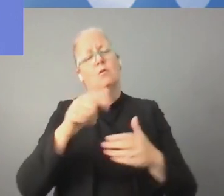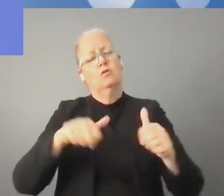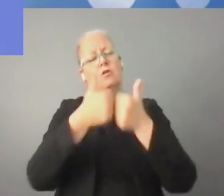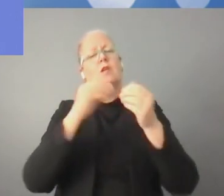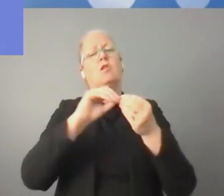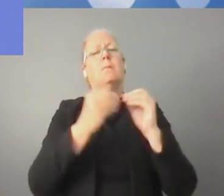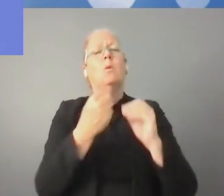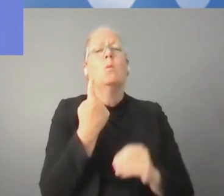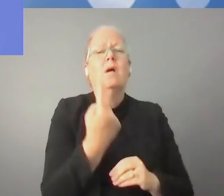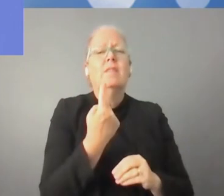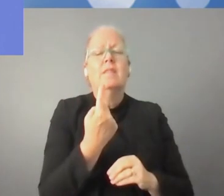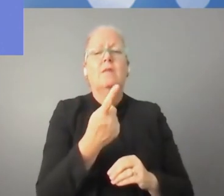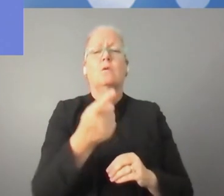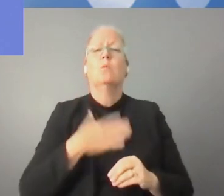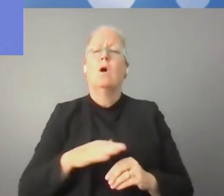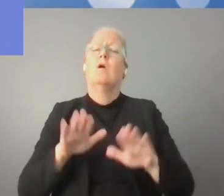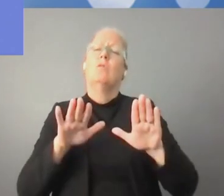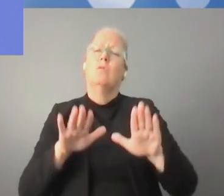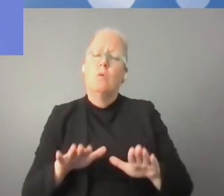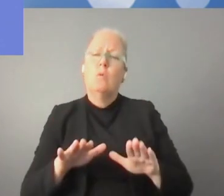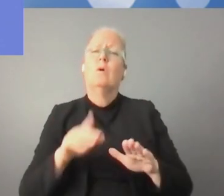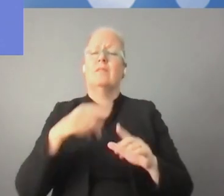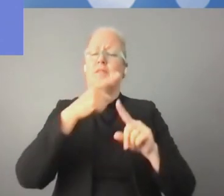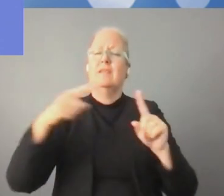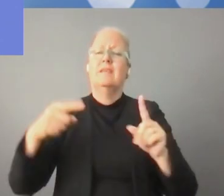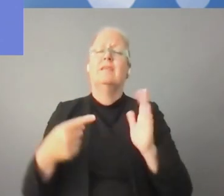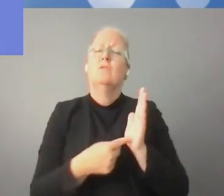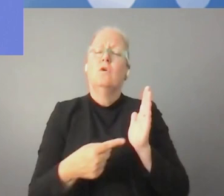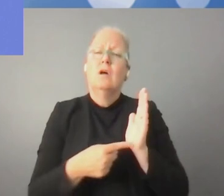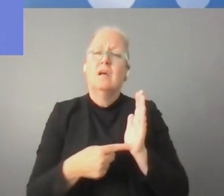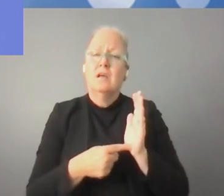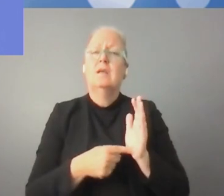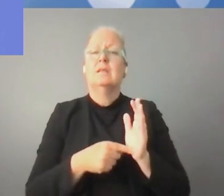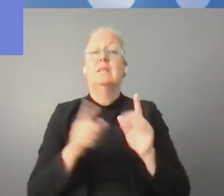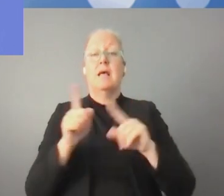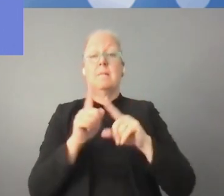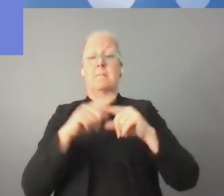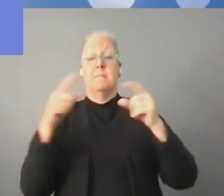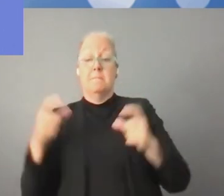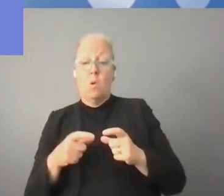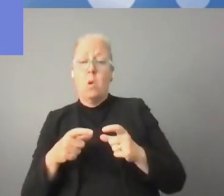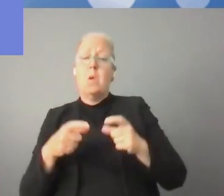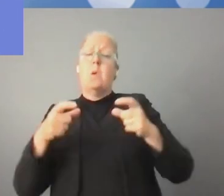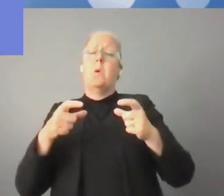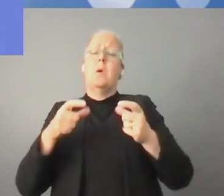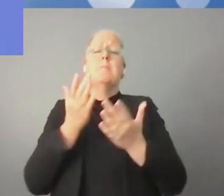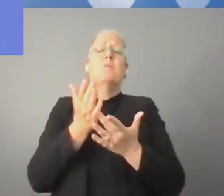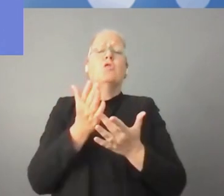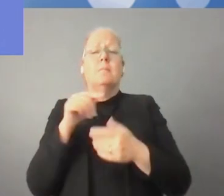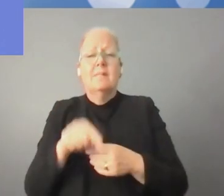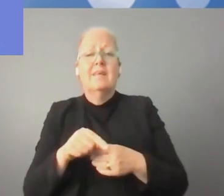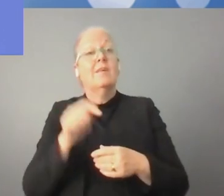أعجبتني شكرا هذه الملاحظة التي تخص إدراج